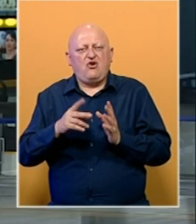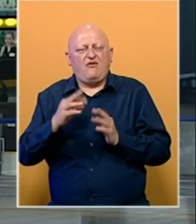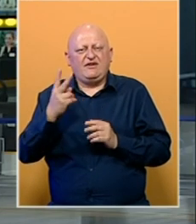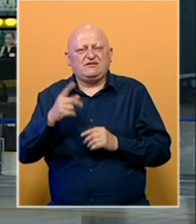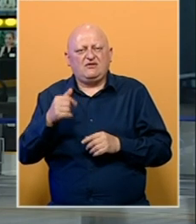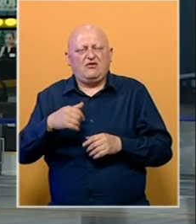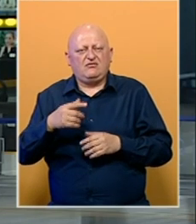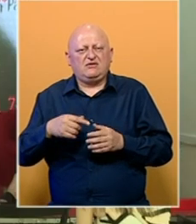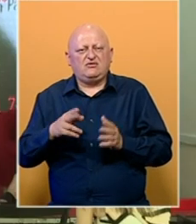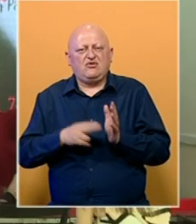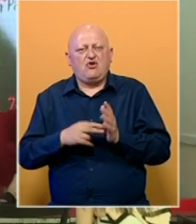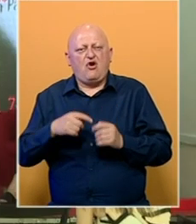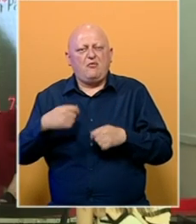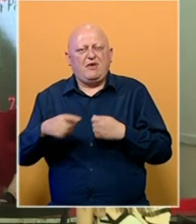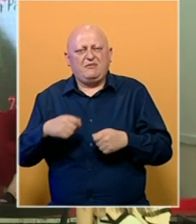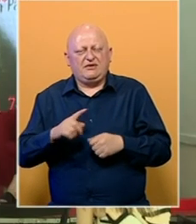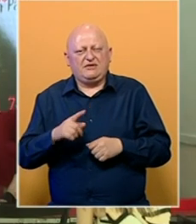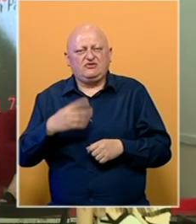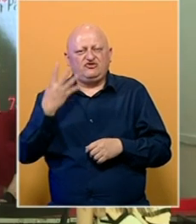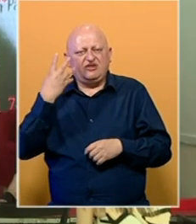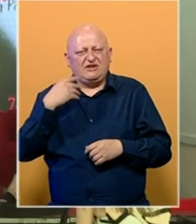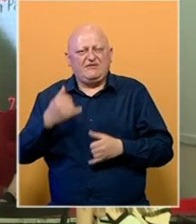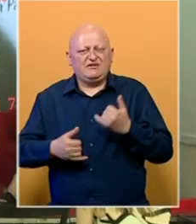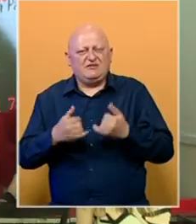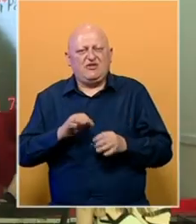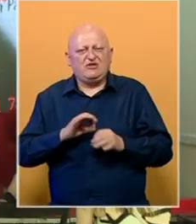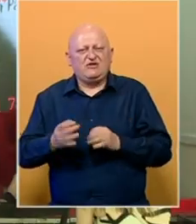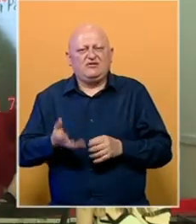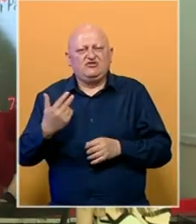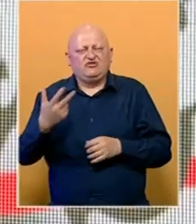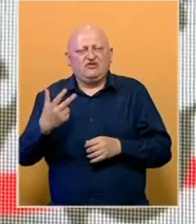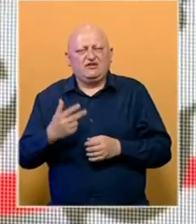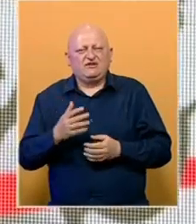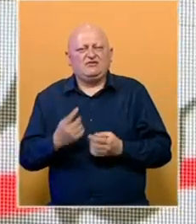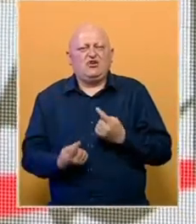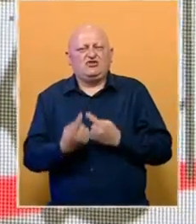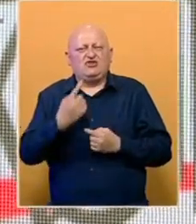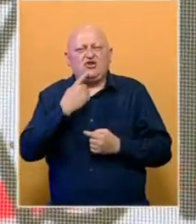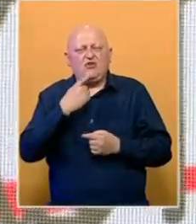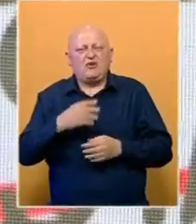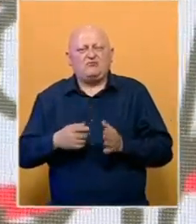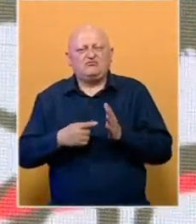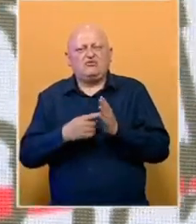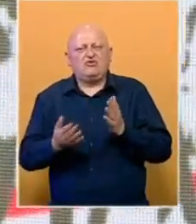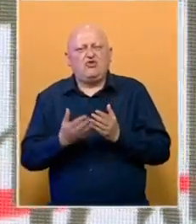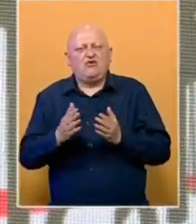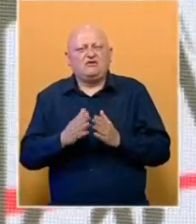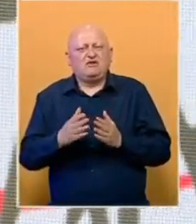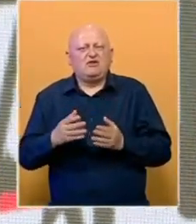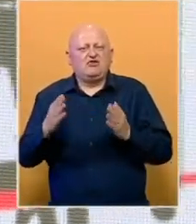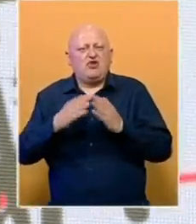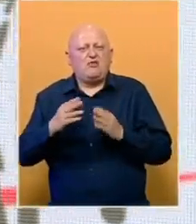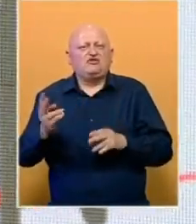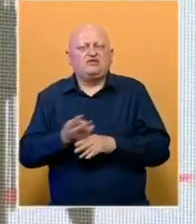ovogodišnja pod tema bila je Non Paper. Tokom četiri dana festivala organizovano je više od 30 događaja na kojima su predstavljena nova